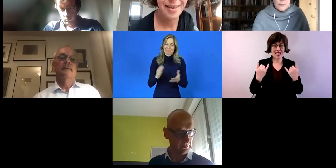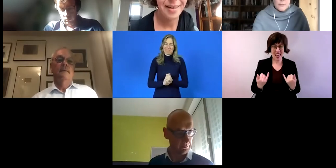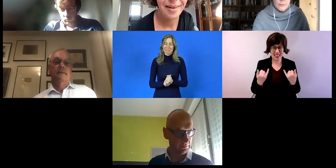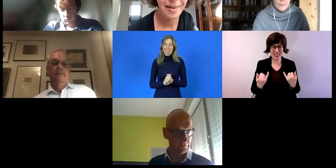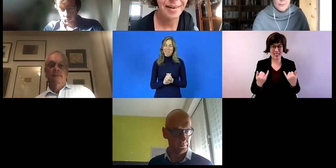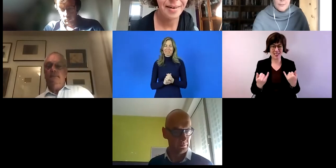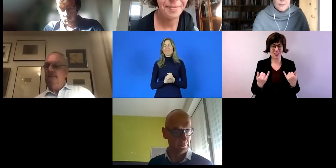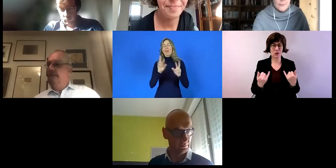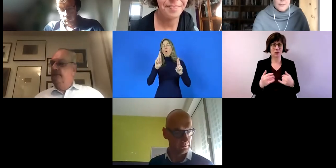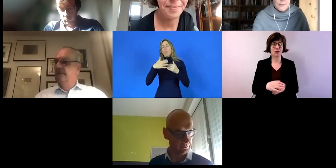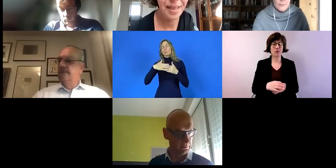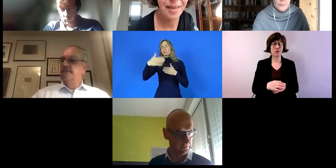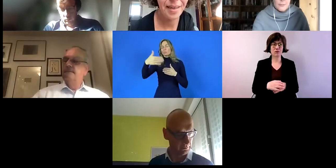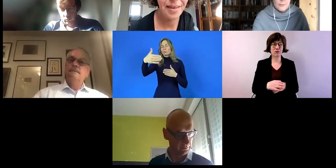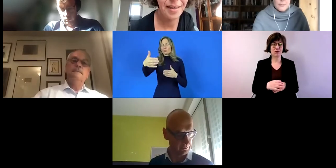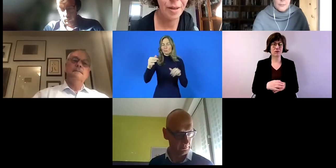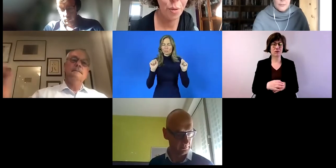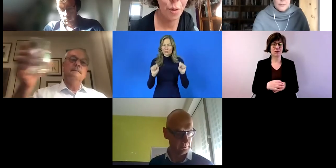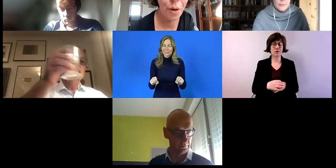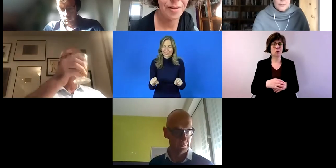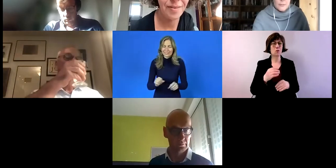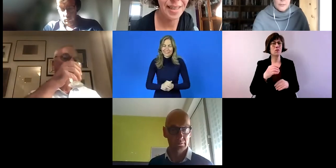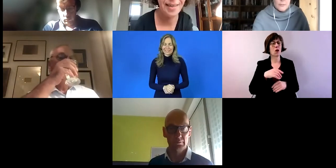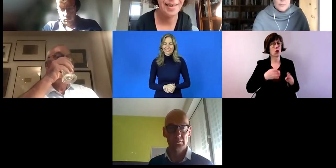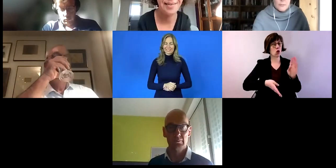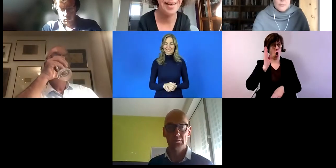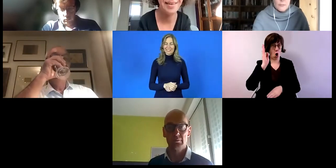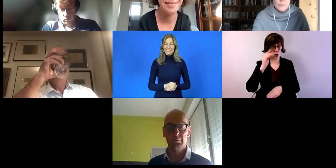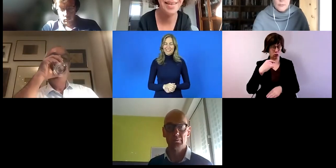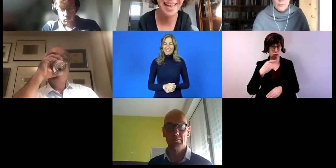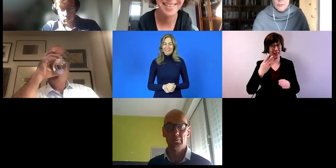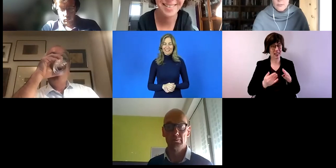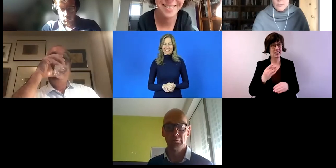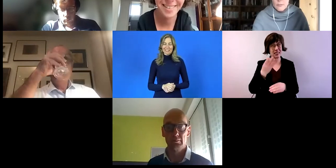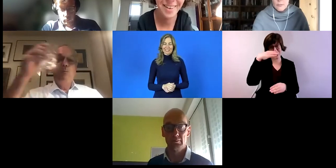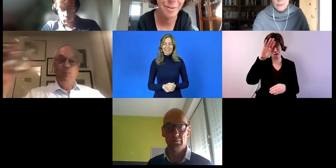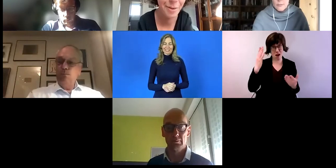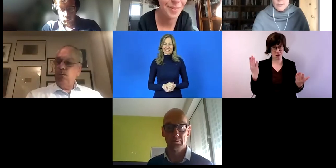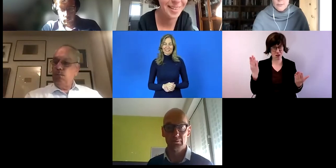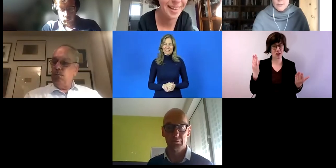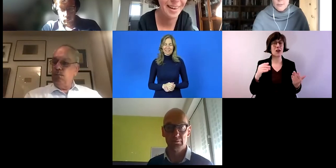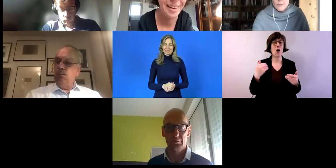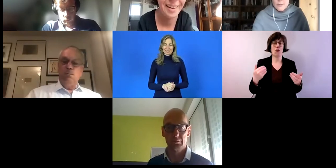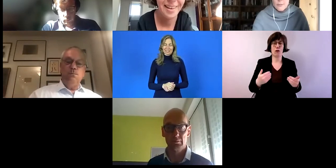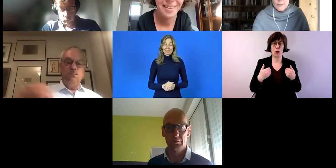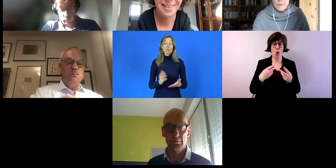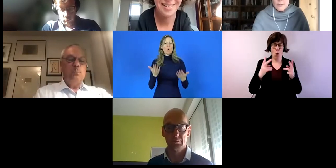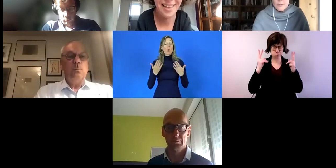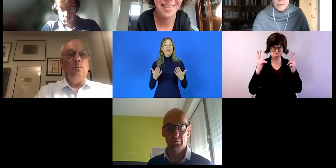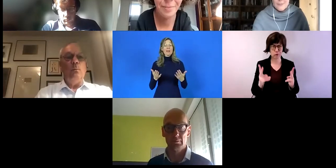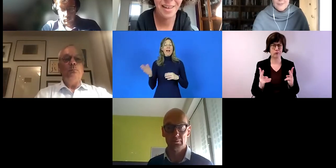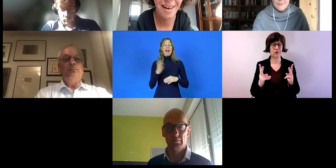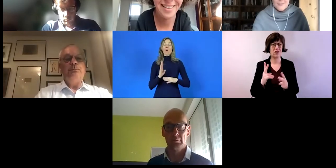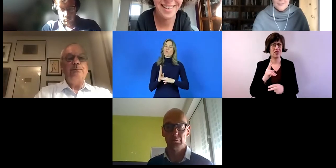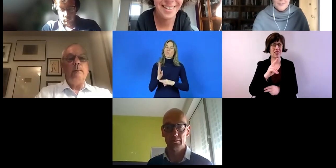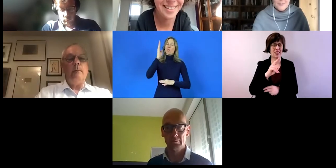in den hohen Norden. Wir gehen jetzt nach Irland und zwar freue ich mich sehr, dass